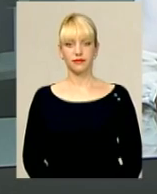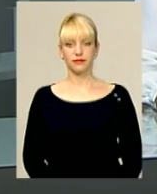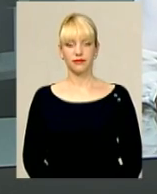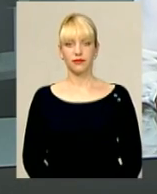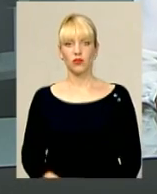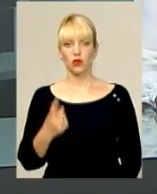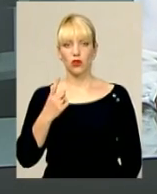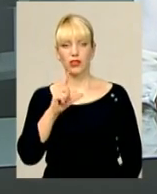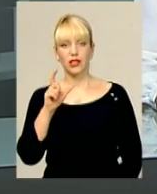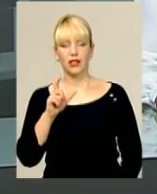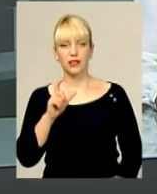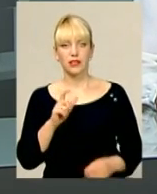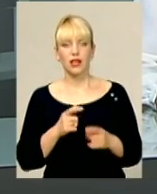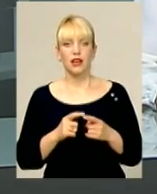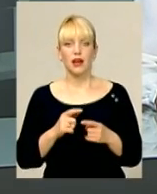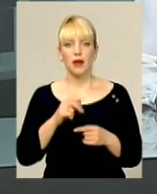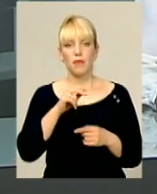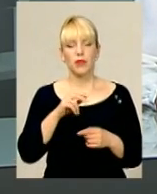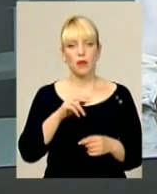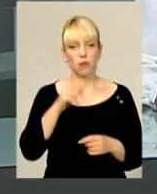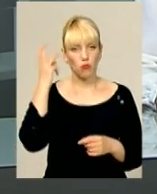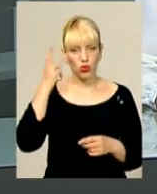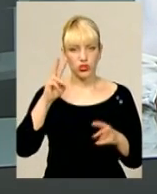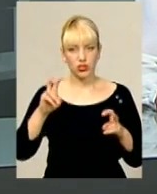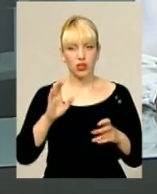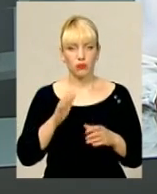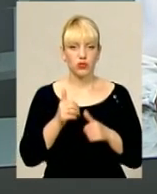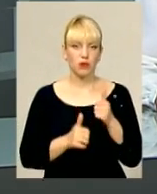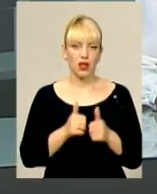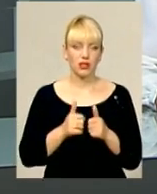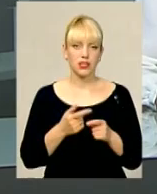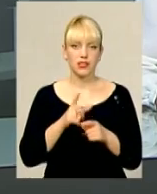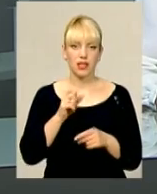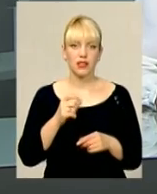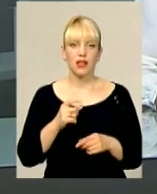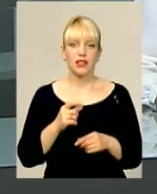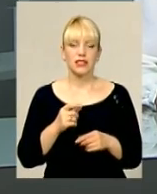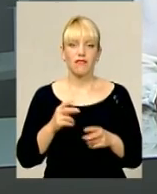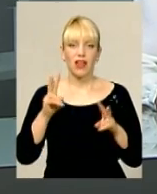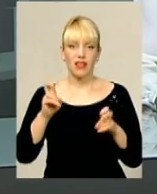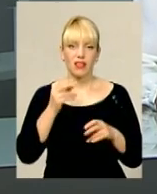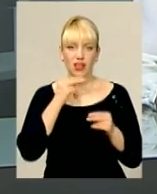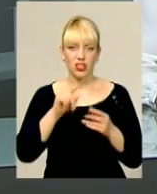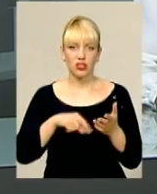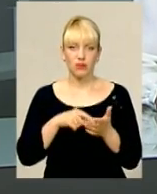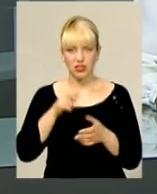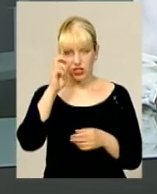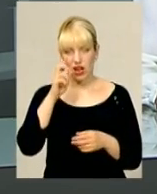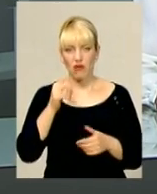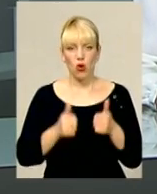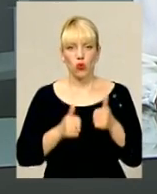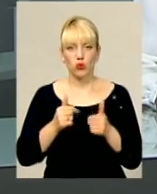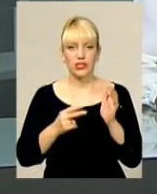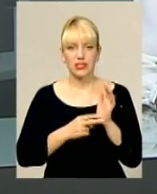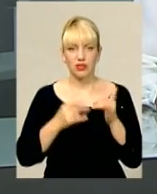Одна із перлин Поділля позмагається за звання одного з найкращих історичних міст держави. Йдеться про конкурс «Сім чудес